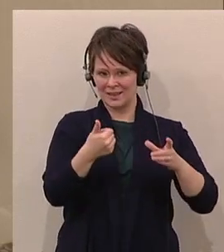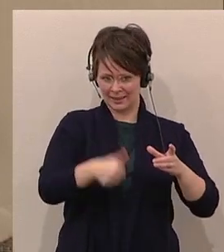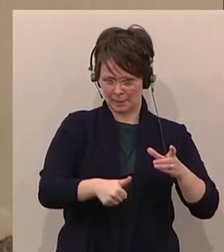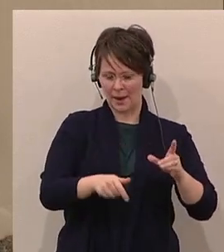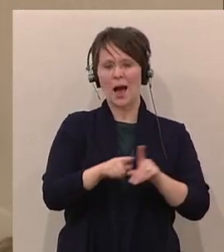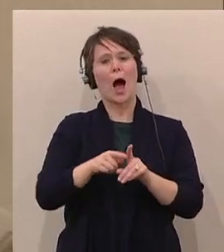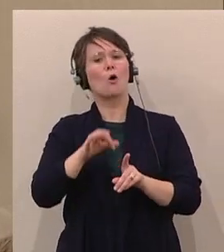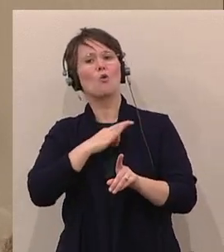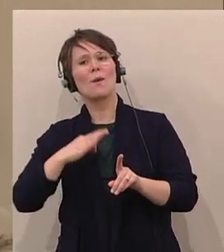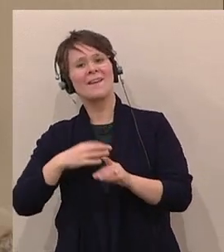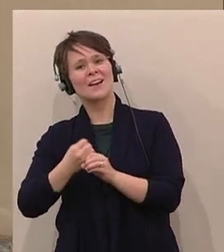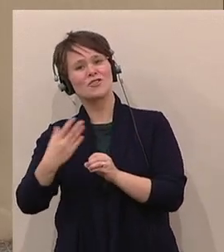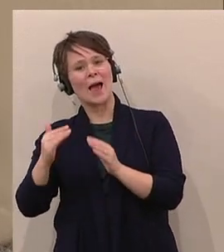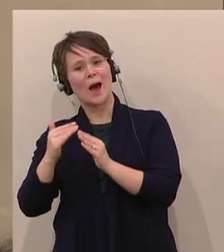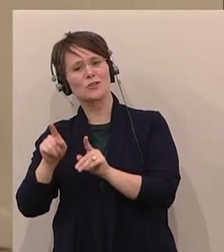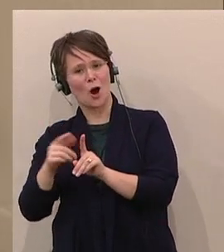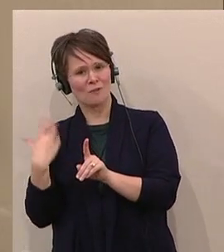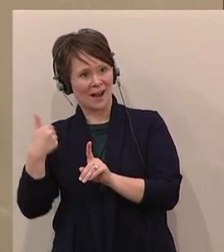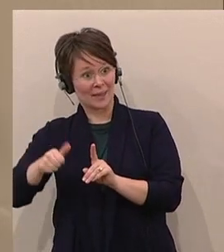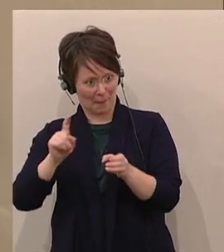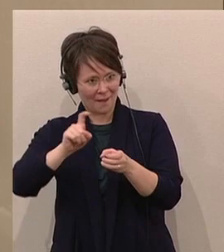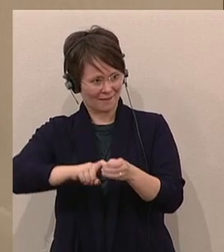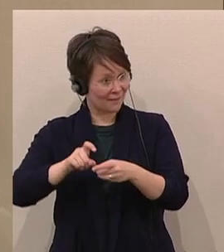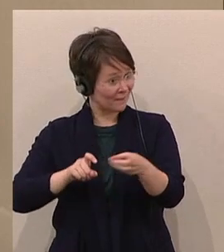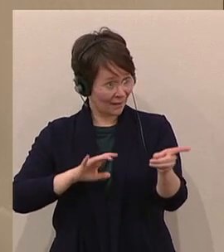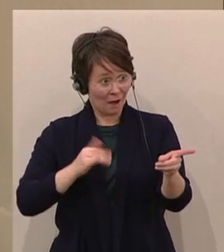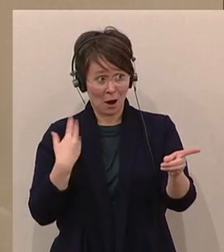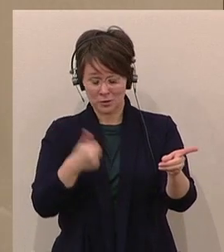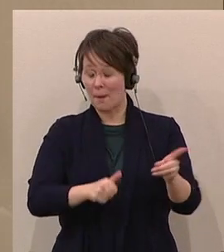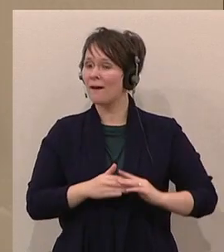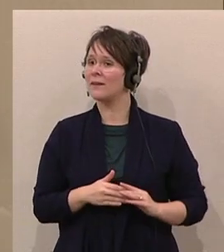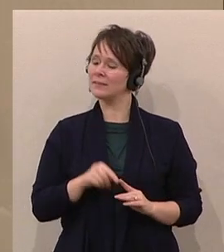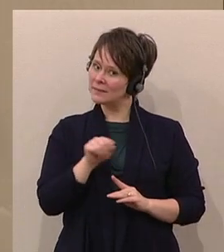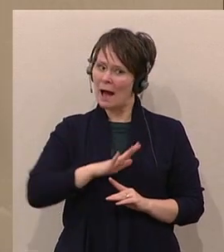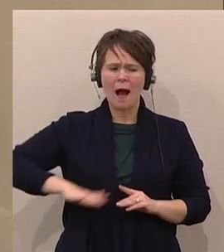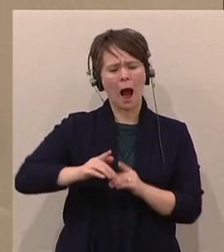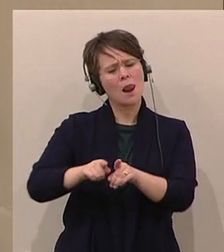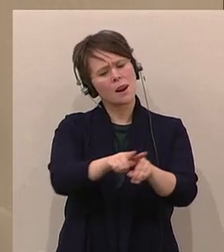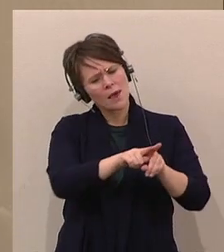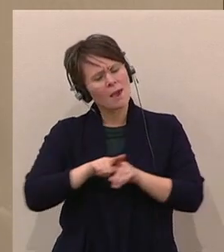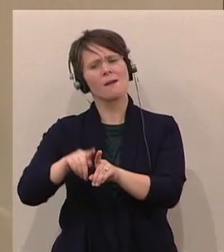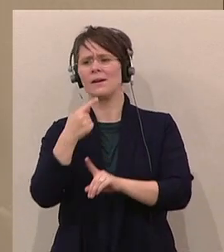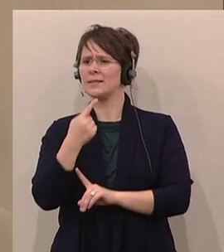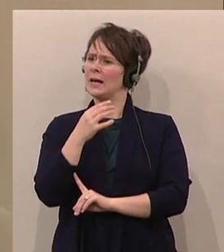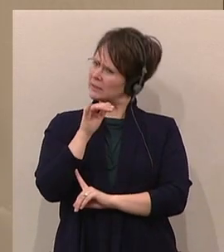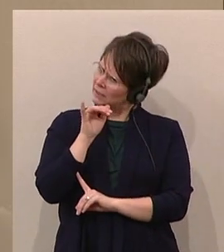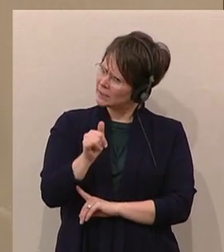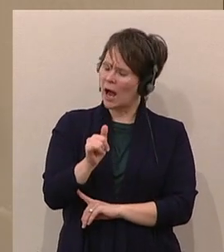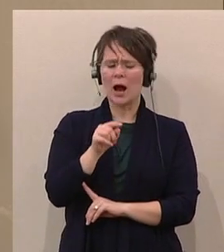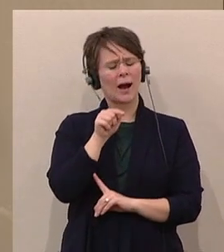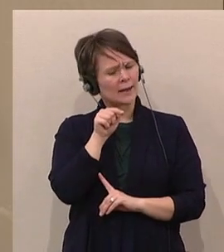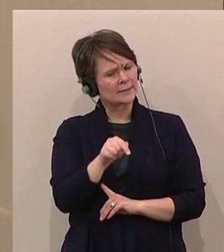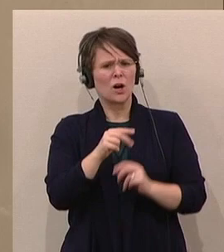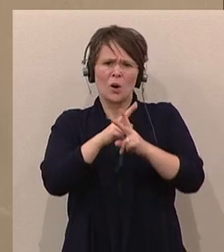Sie waren auch dabei, haben alle einheitlich davon gesprochen, dass es diesbezüglich einen eklatanten